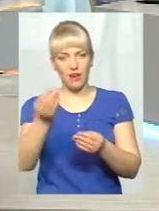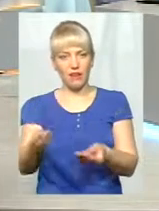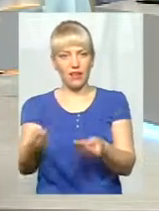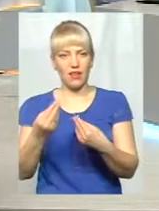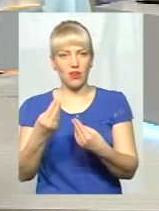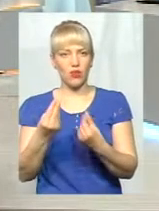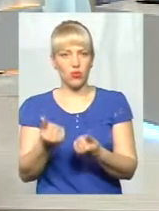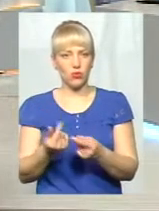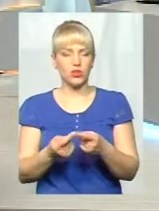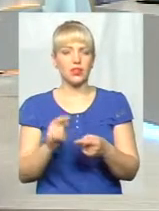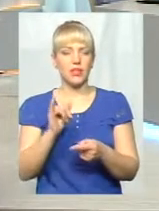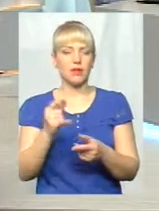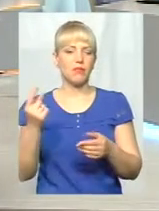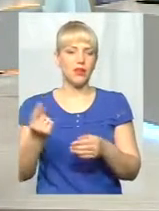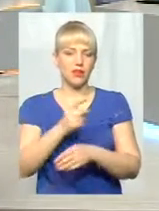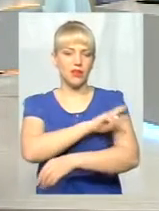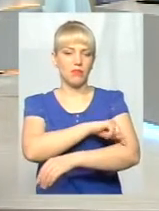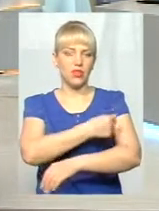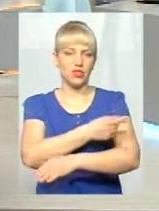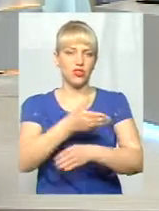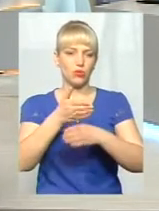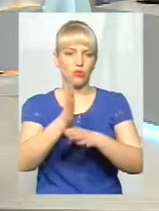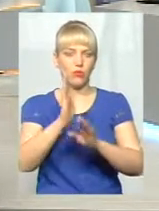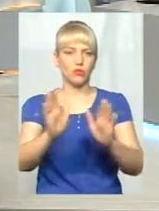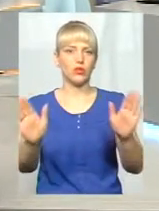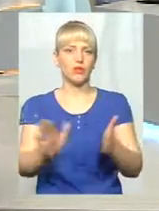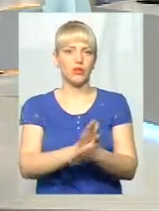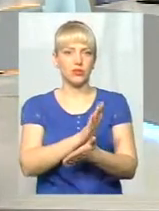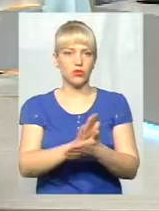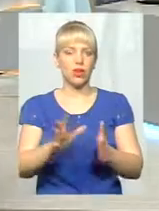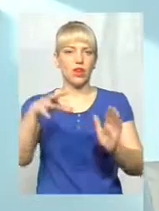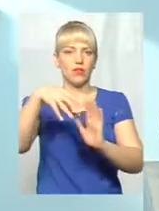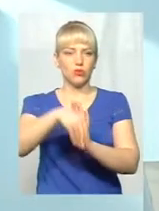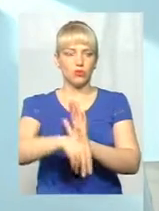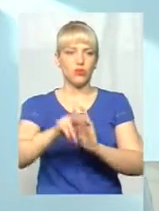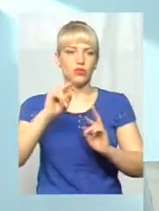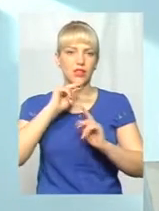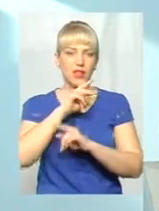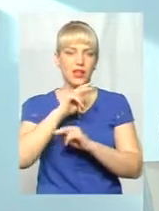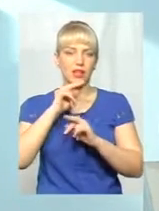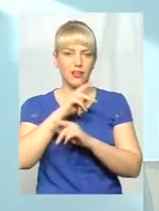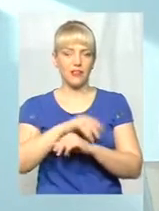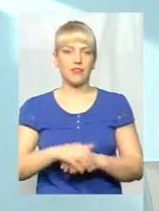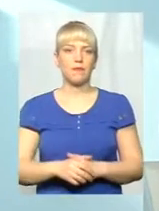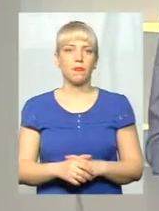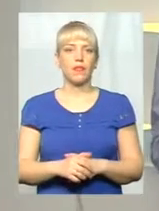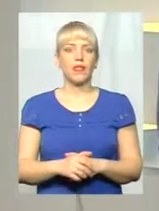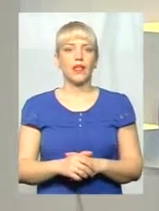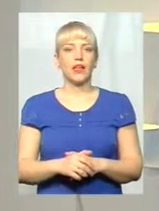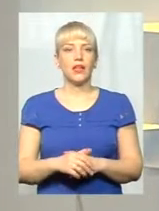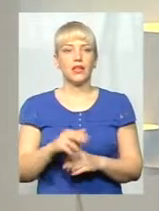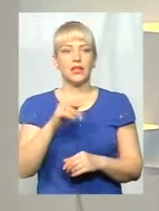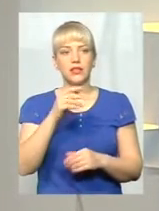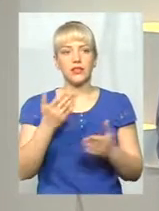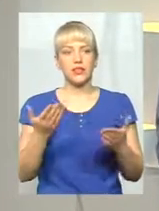Сьогодні первина медична допомога, де безкоштовної. В тому числі і ліки. В тому числі і ліки. Яков Миколевичу, от з